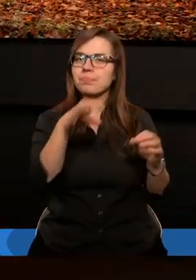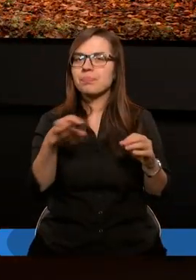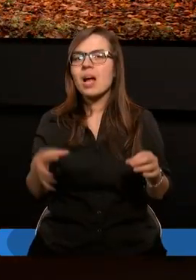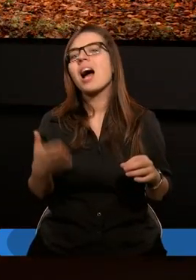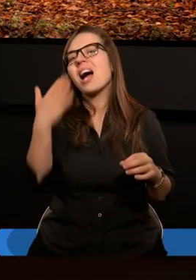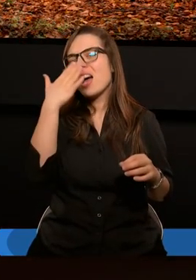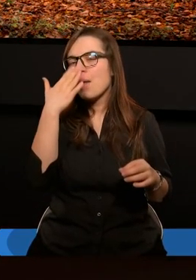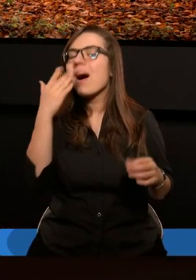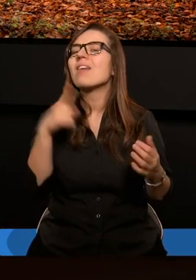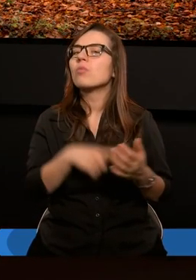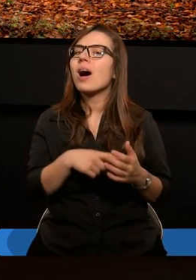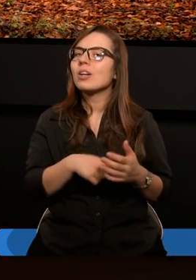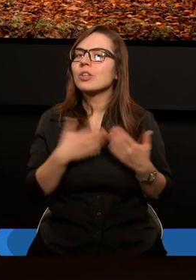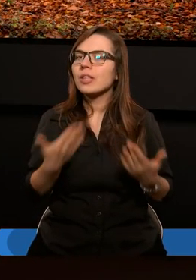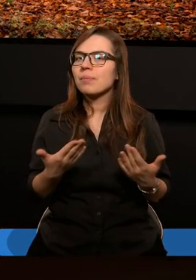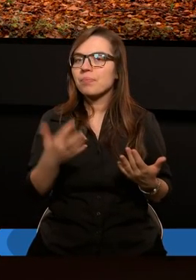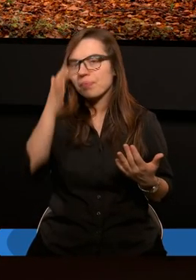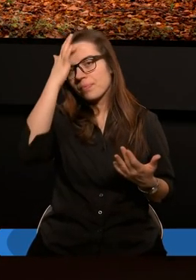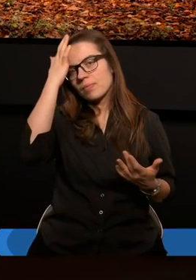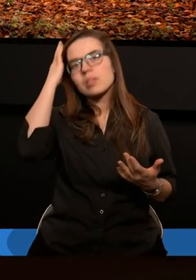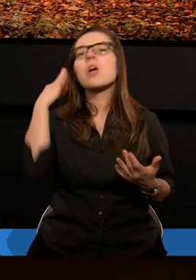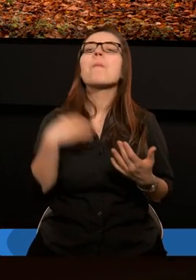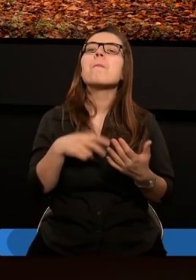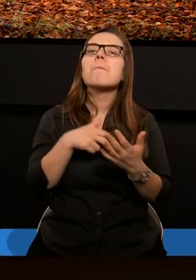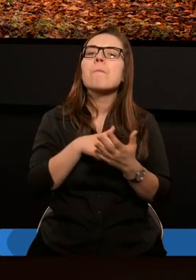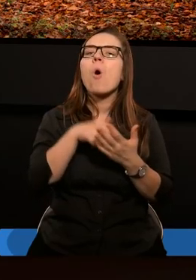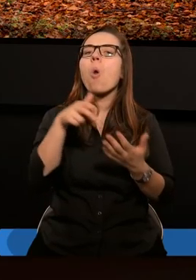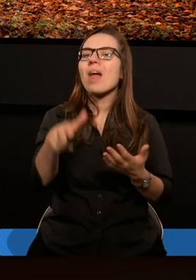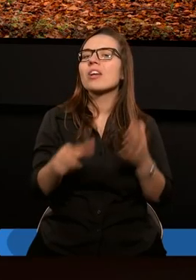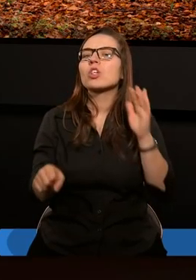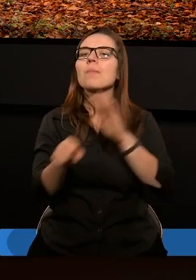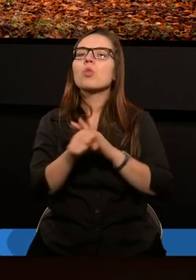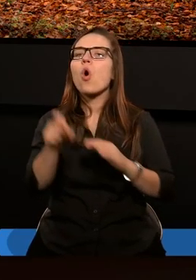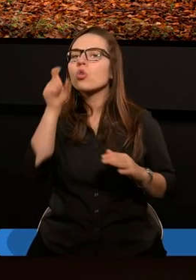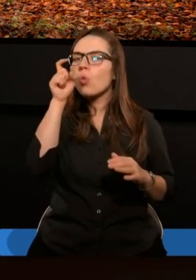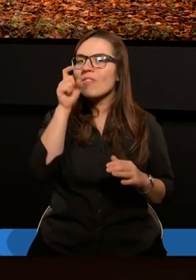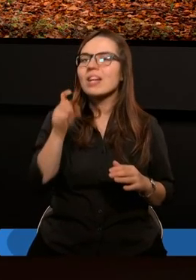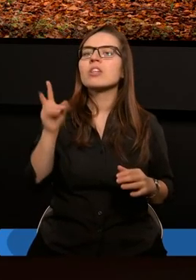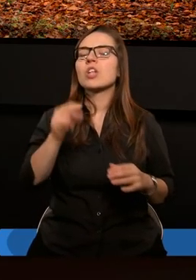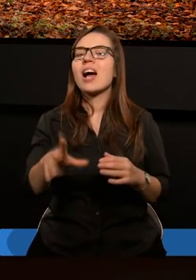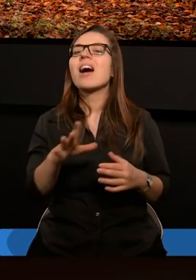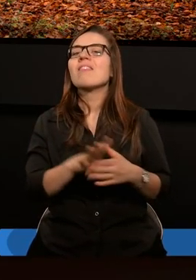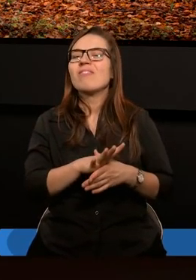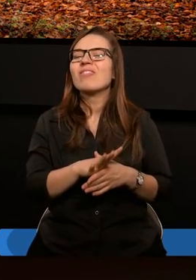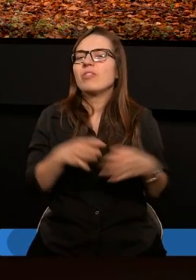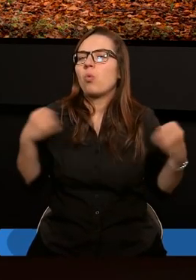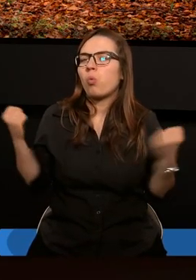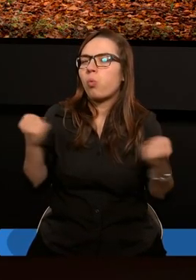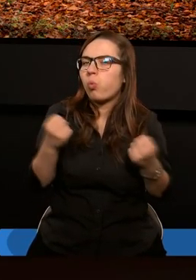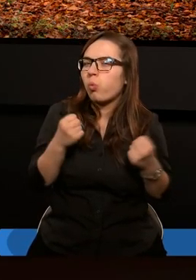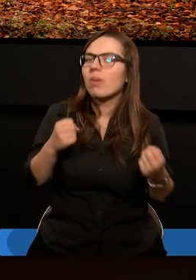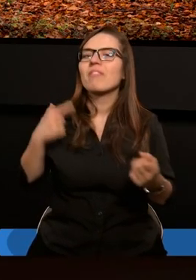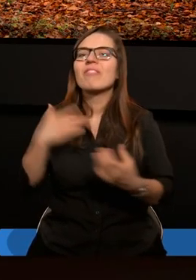Chyba właśnie podejściem do człowieka. W gorącej wierze